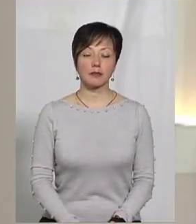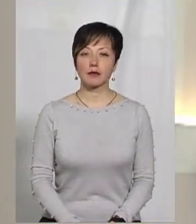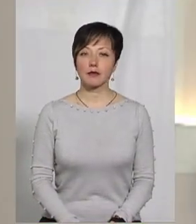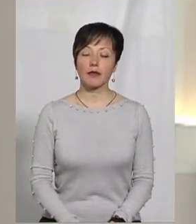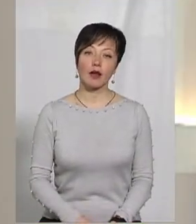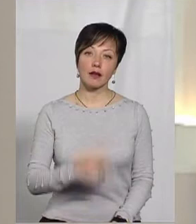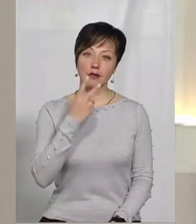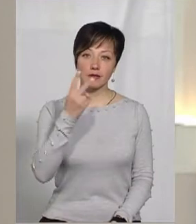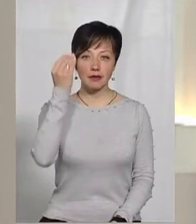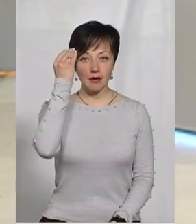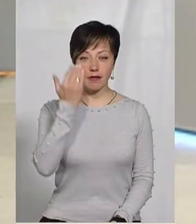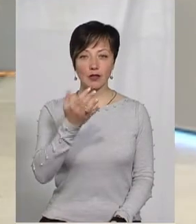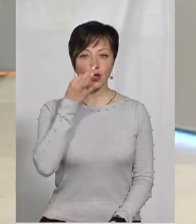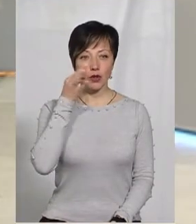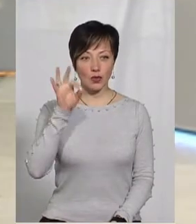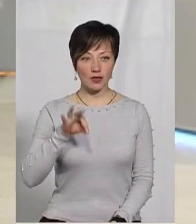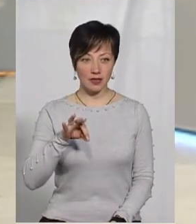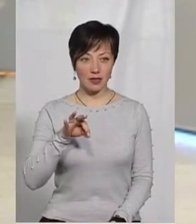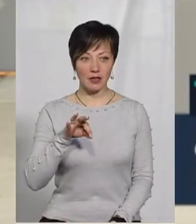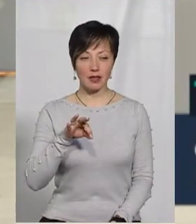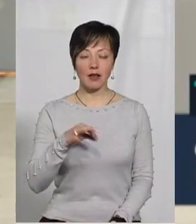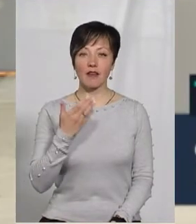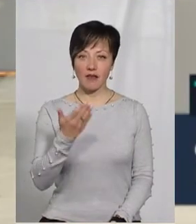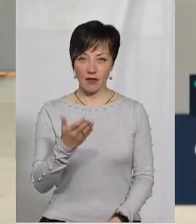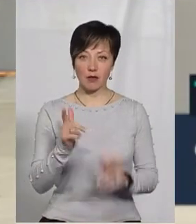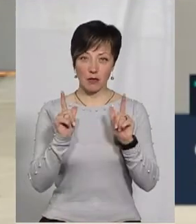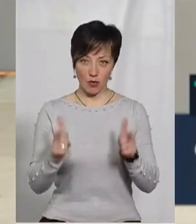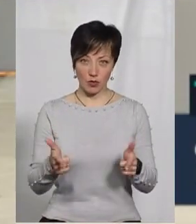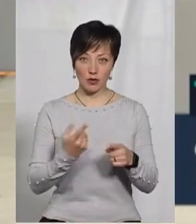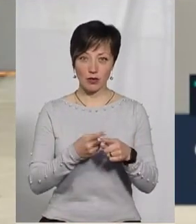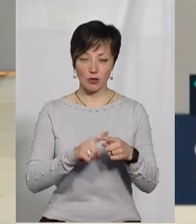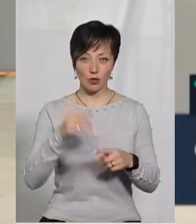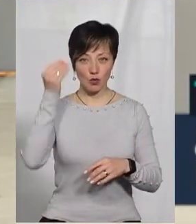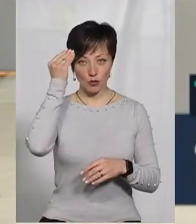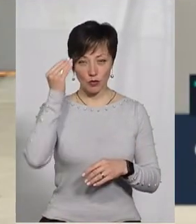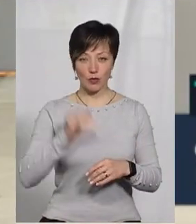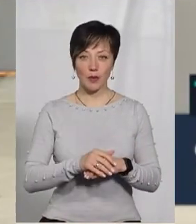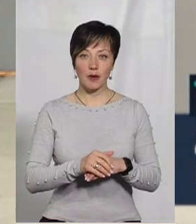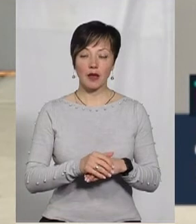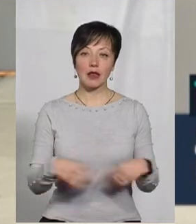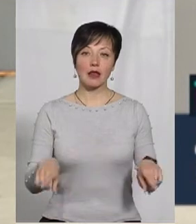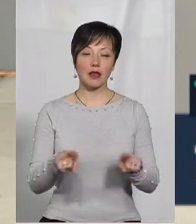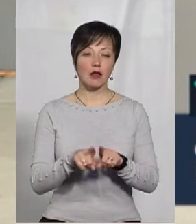З огляду на ваш досвід, Фані, ви поділяєте таку думку,